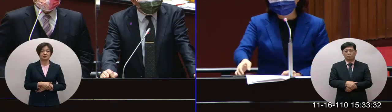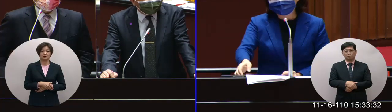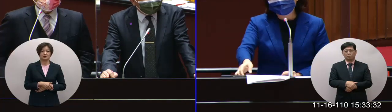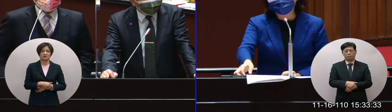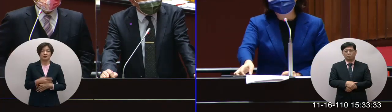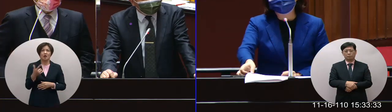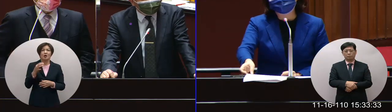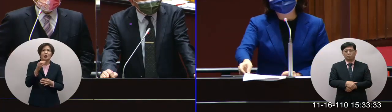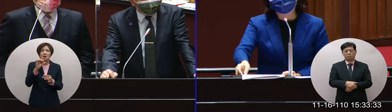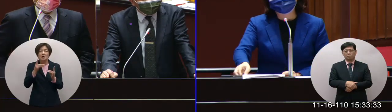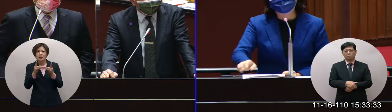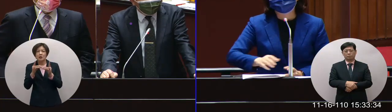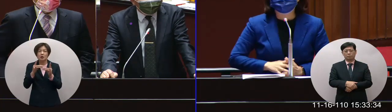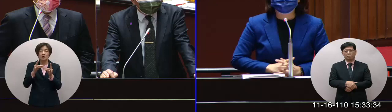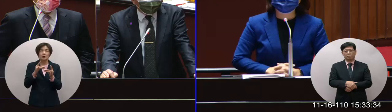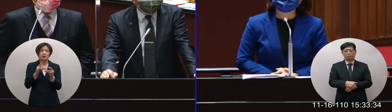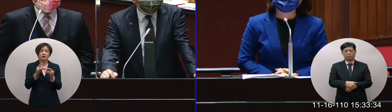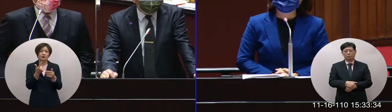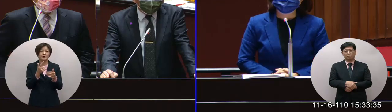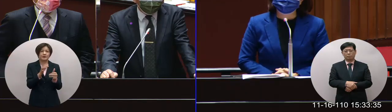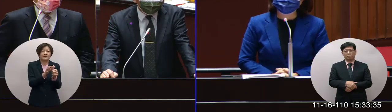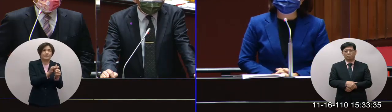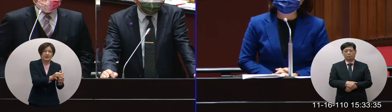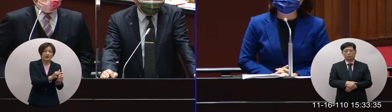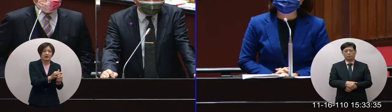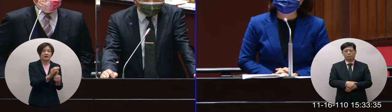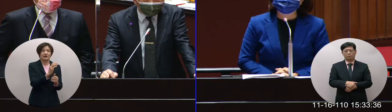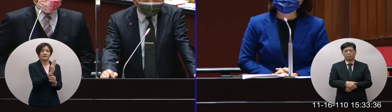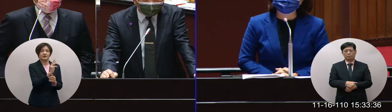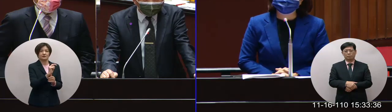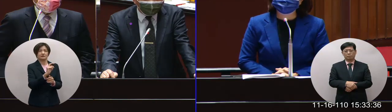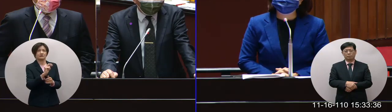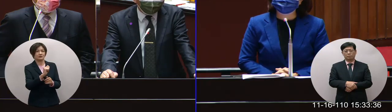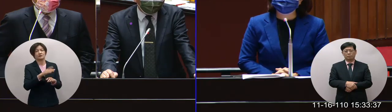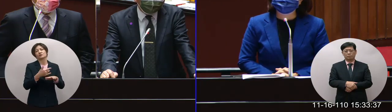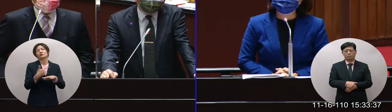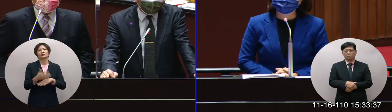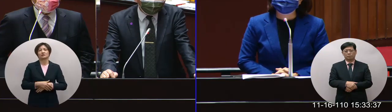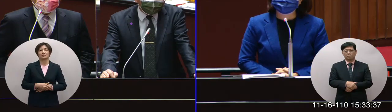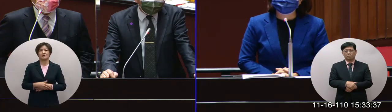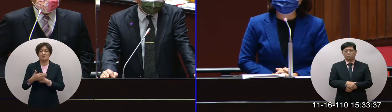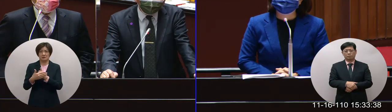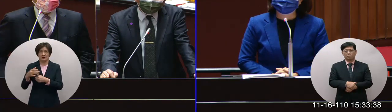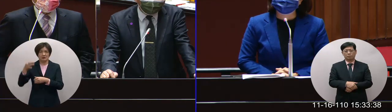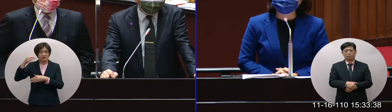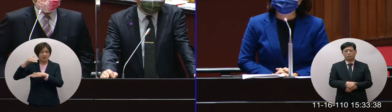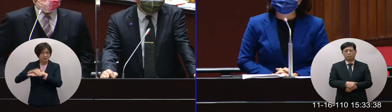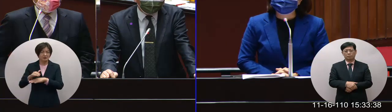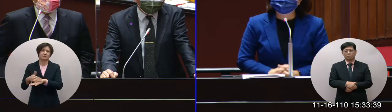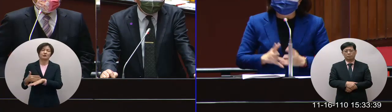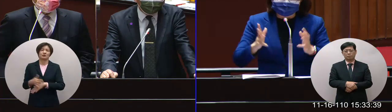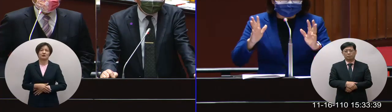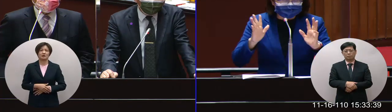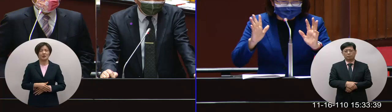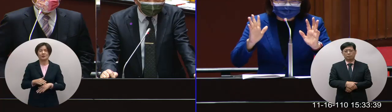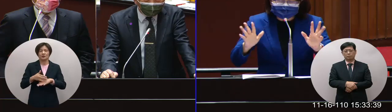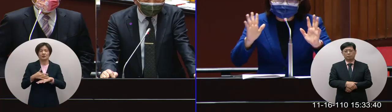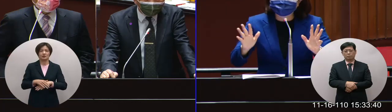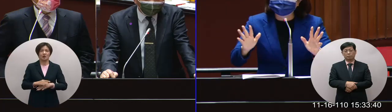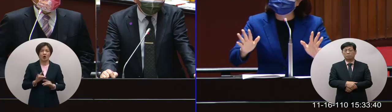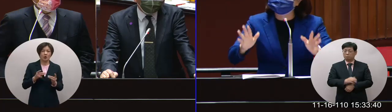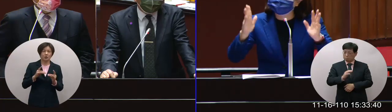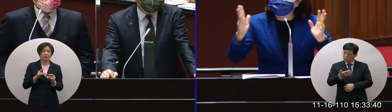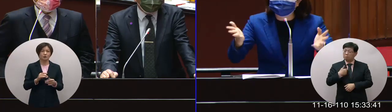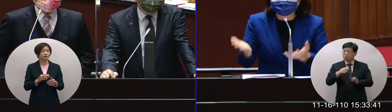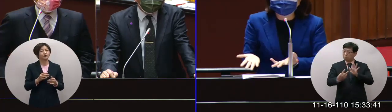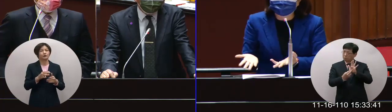端卡VNT的事情我們當然希望能夠有疫苗進來讓國民能夠安心所以沒有誰卡誰那